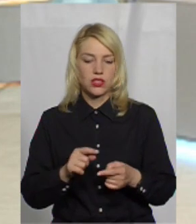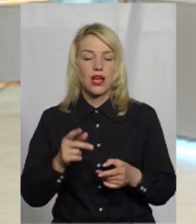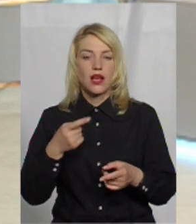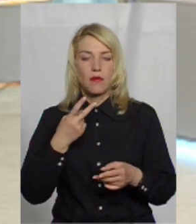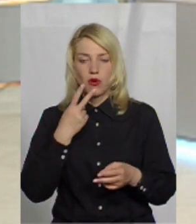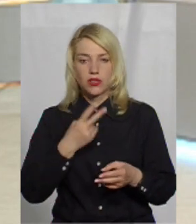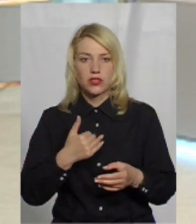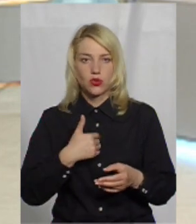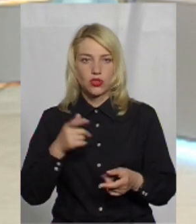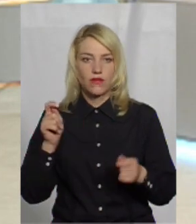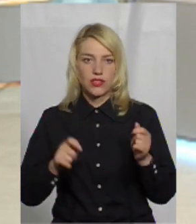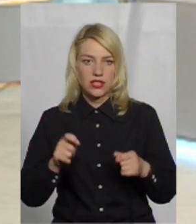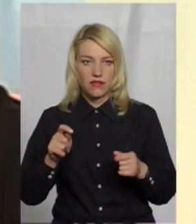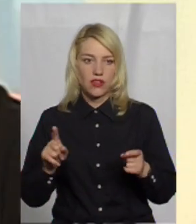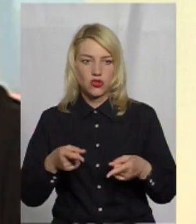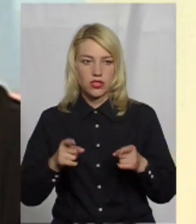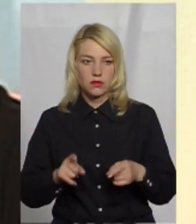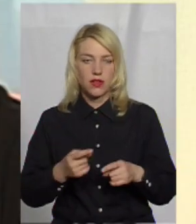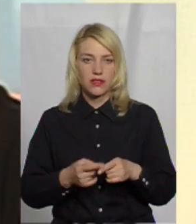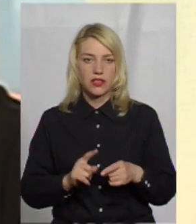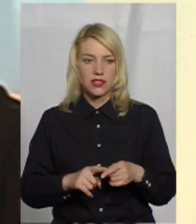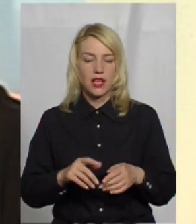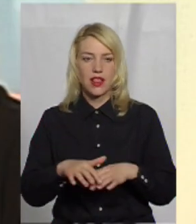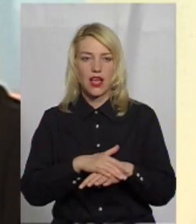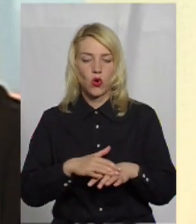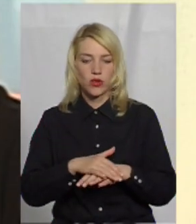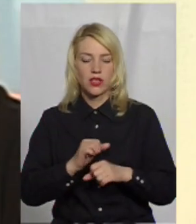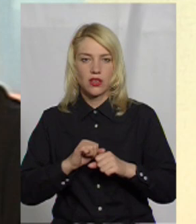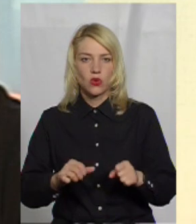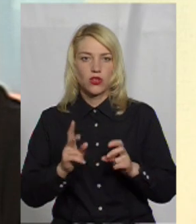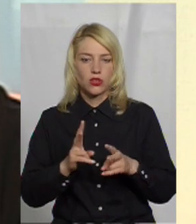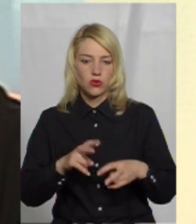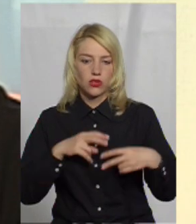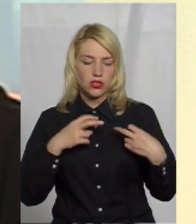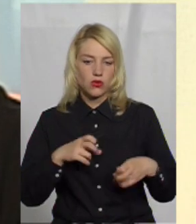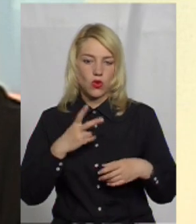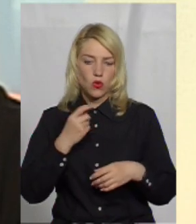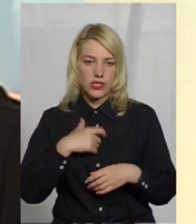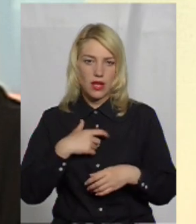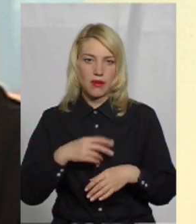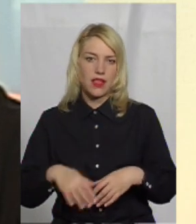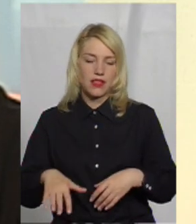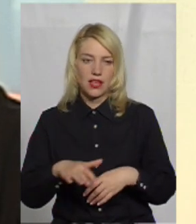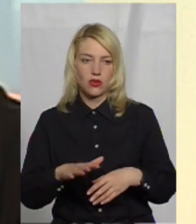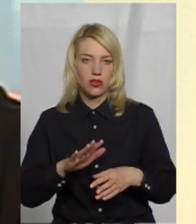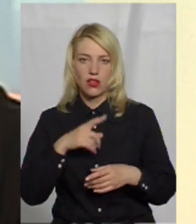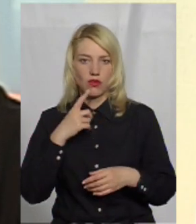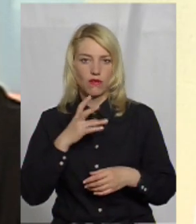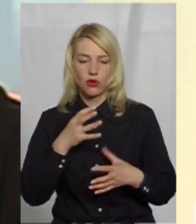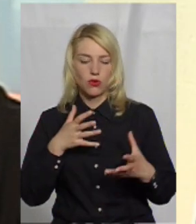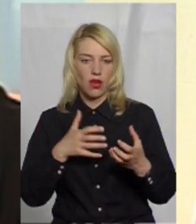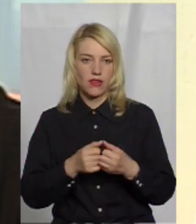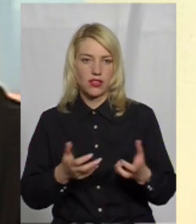насправді, було показати, що це ці, я не побив цього слова, народні герої, які ризикнули в себе на території. Я навіть не говорю зараз про